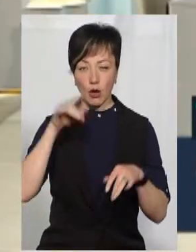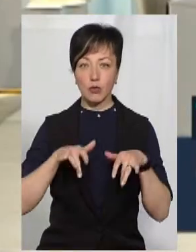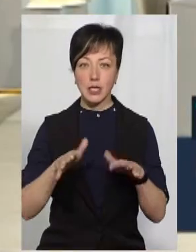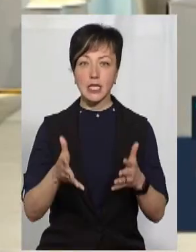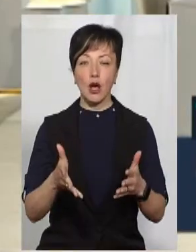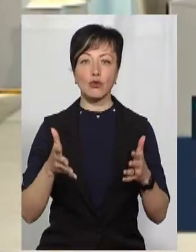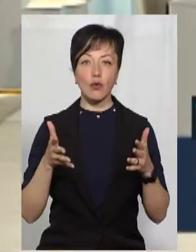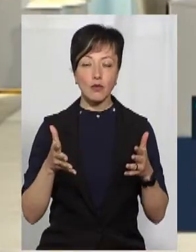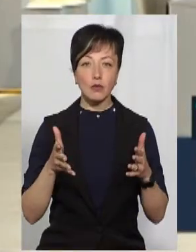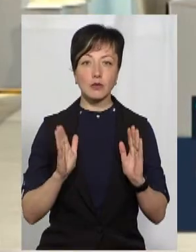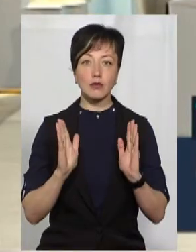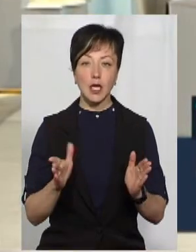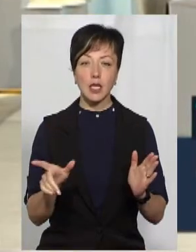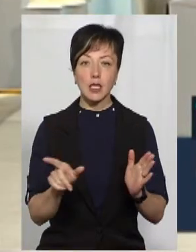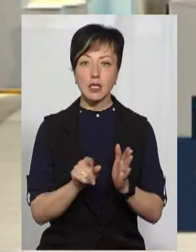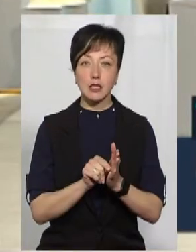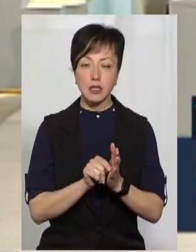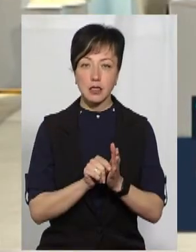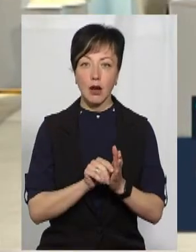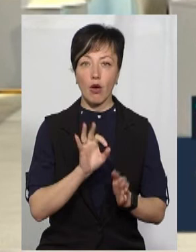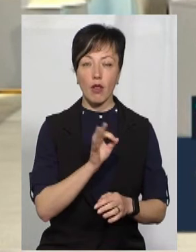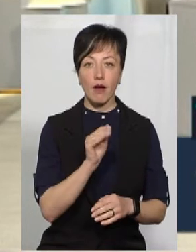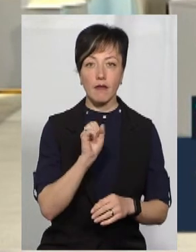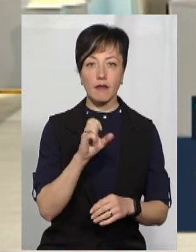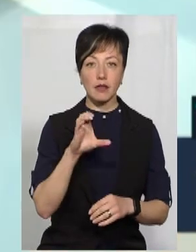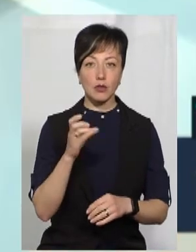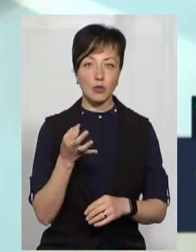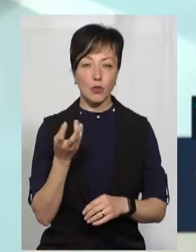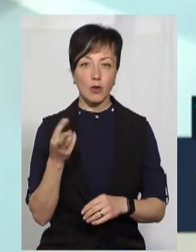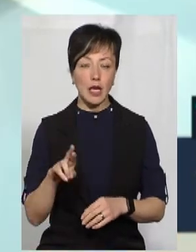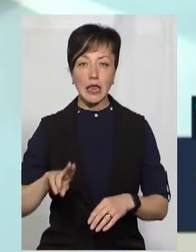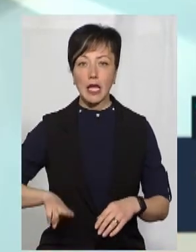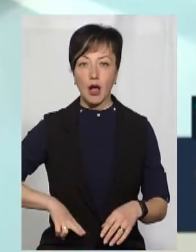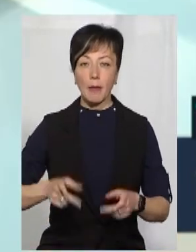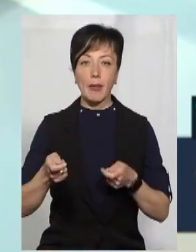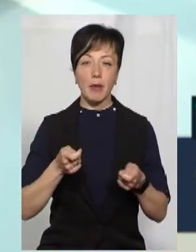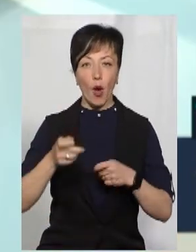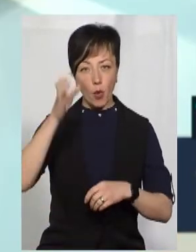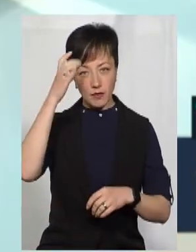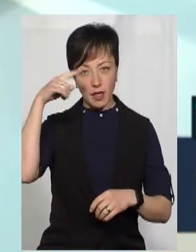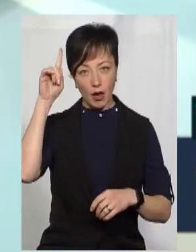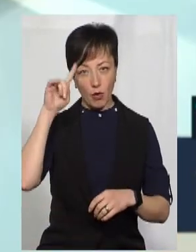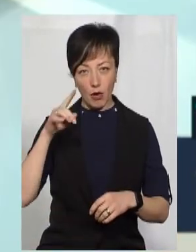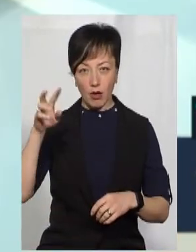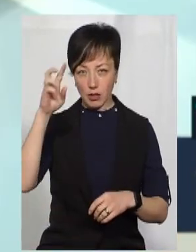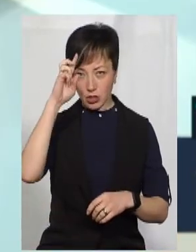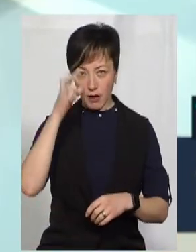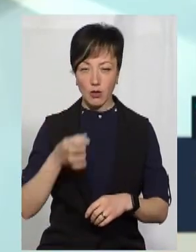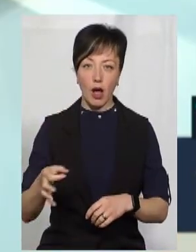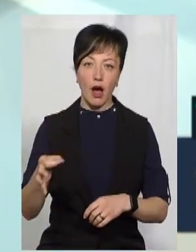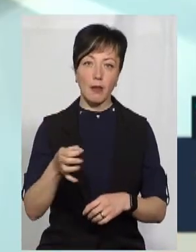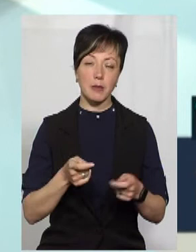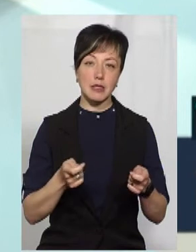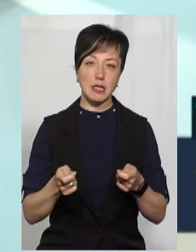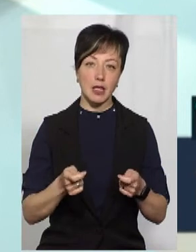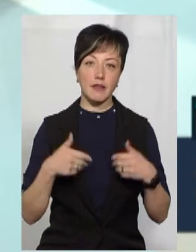'ясовуватимемо з Олегом Фасолею, директором Департаменту освіти і науки Хмельницької обласної державної